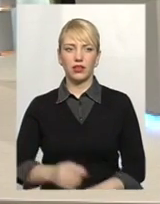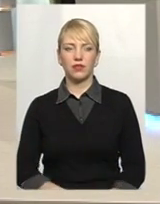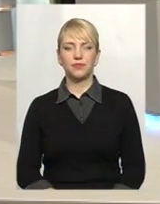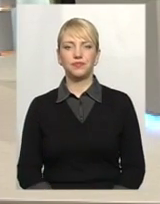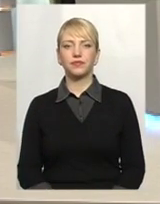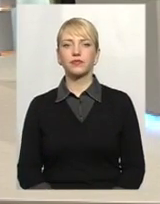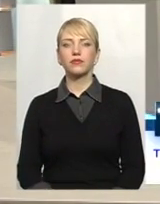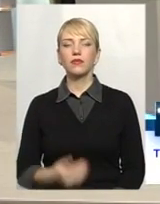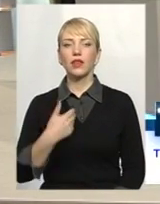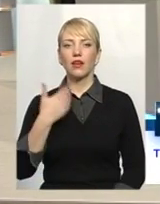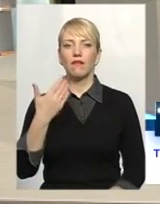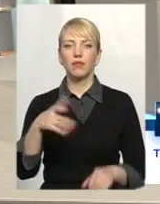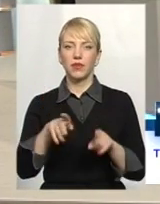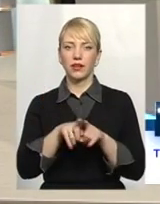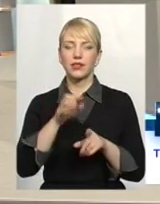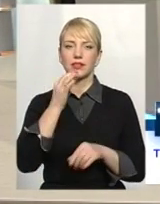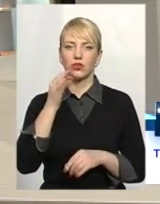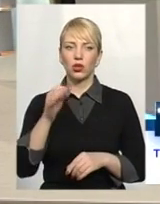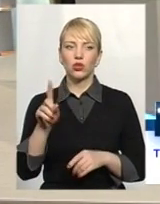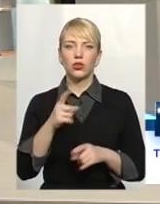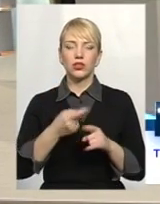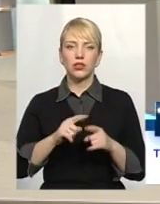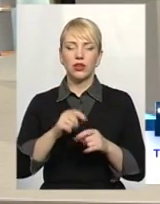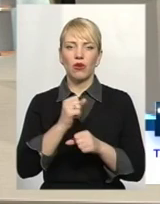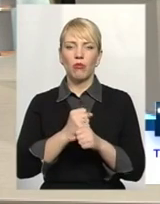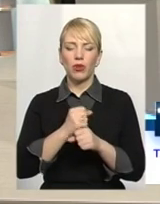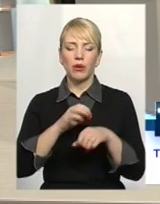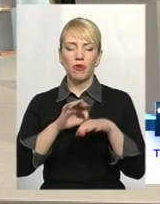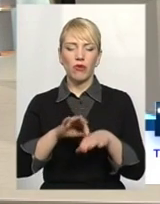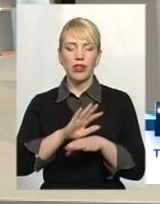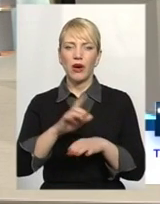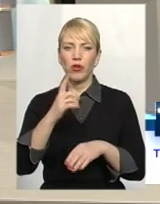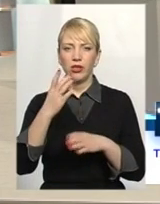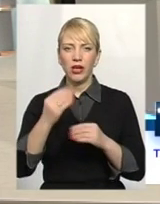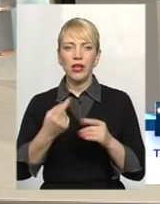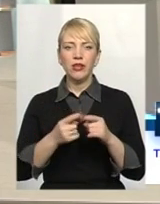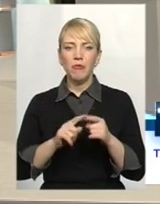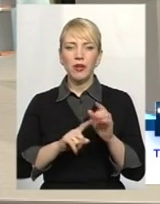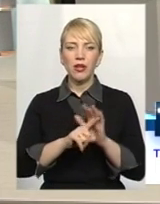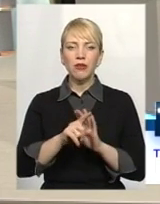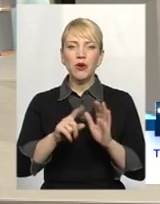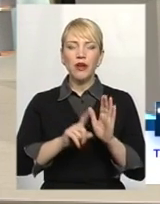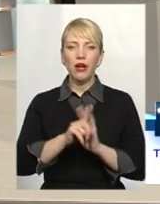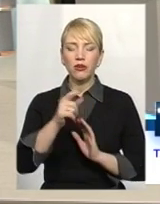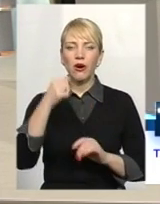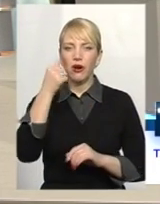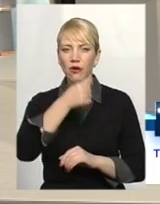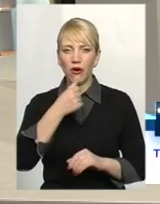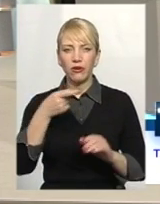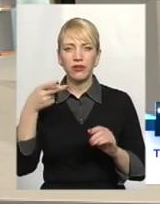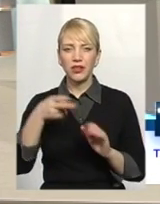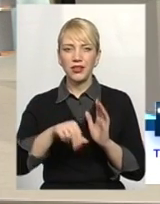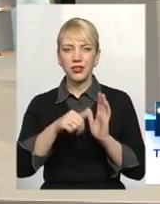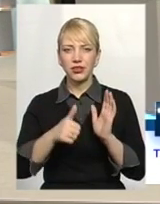Я вам скажу так, що ці роботи вже проводяться не один день. Ці роботи почалися з початку року. І вже цифра 169